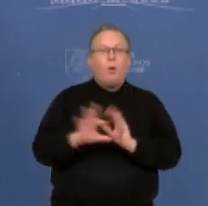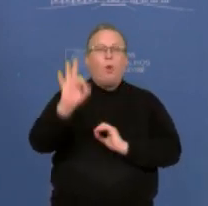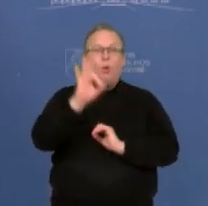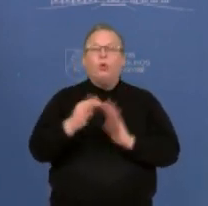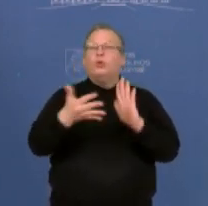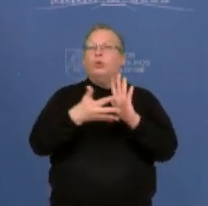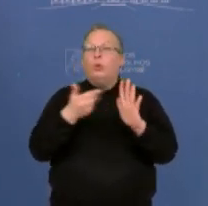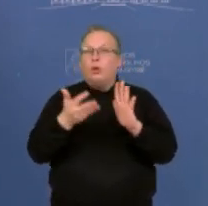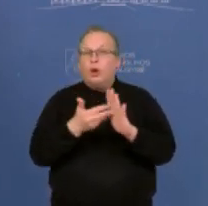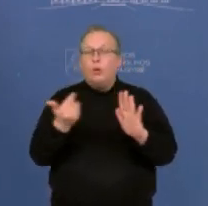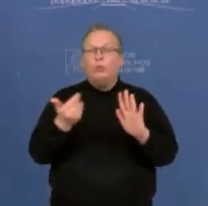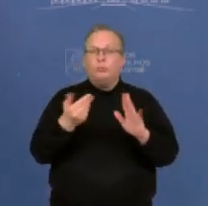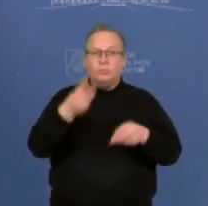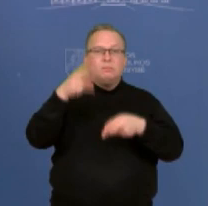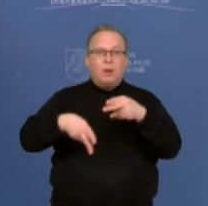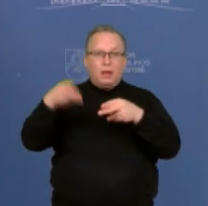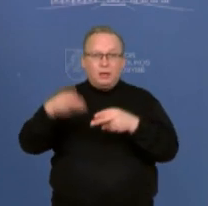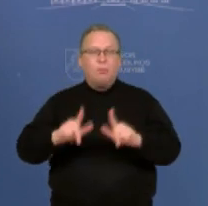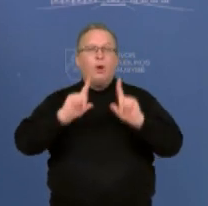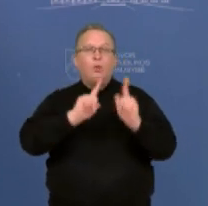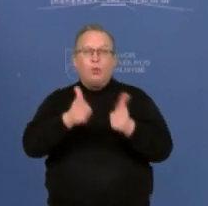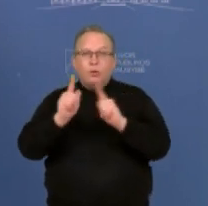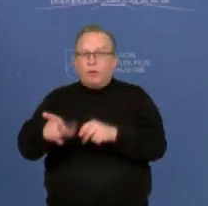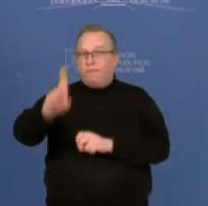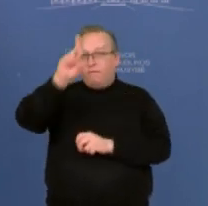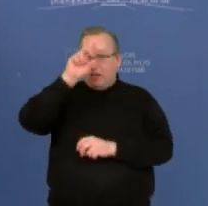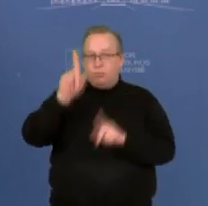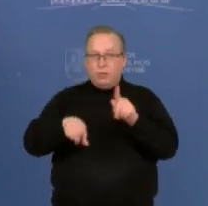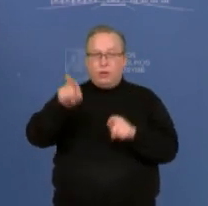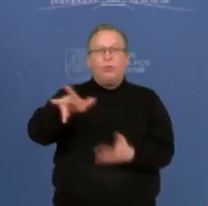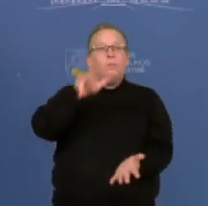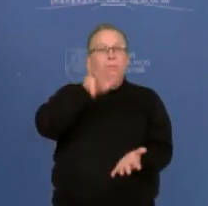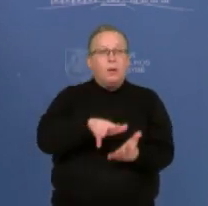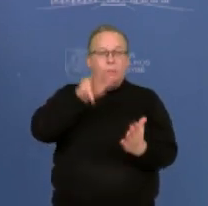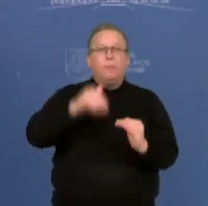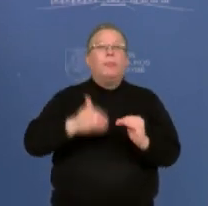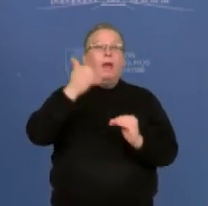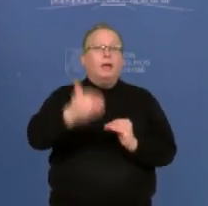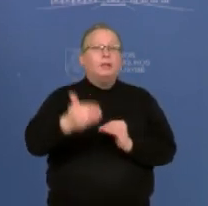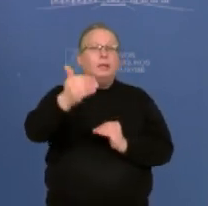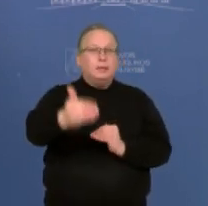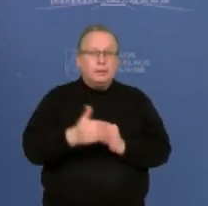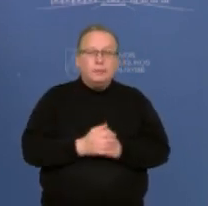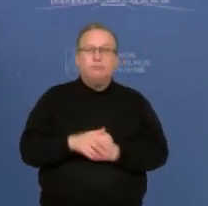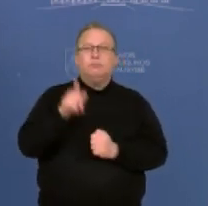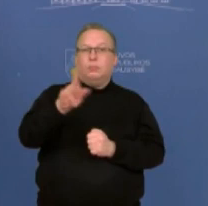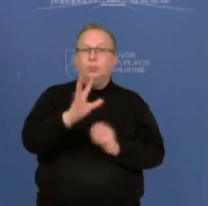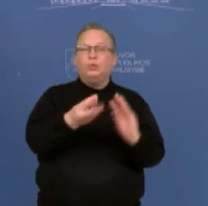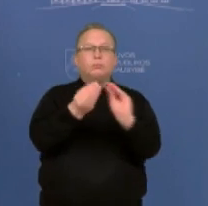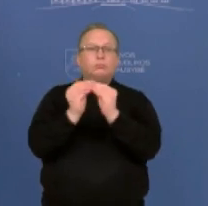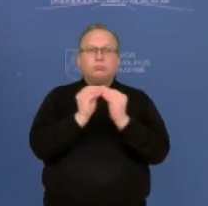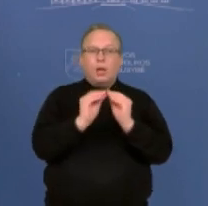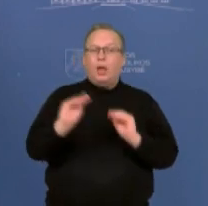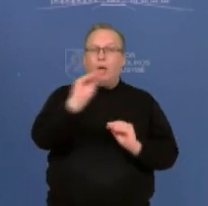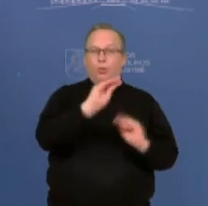sprendimų, jau konkrečių, jeigu valstybė primtų ateityje, dėl kiekvieno iš jų būtų konsultuojamas jūs